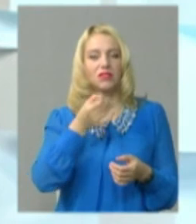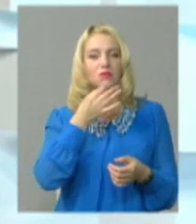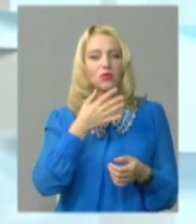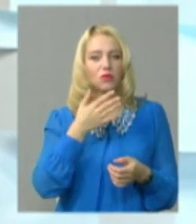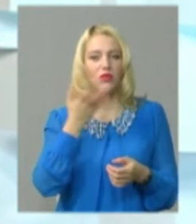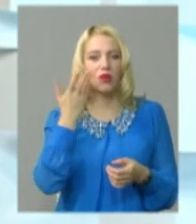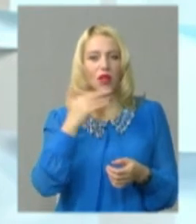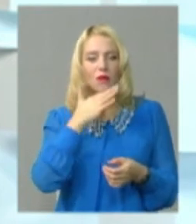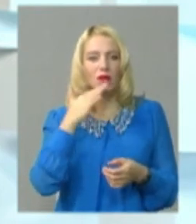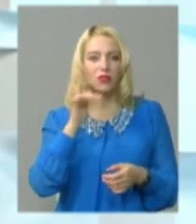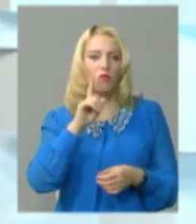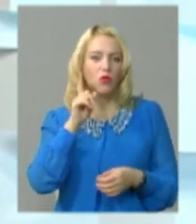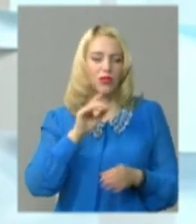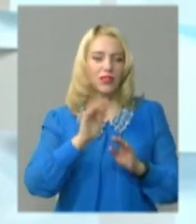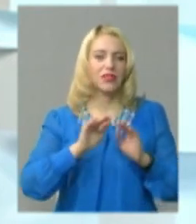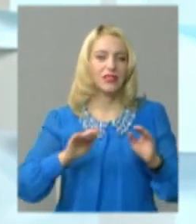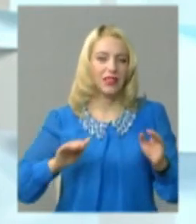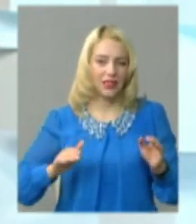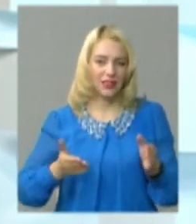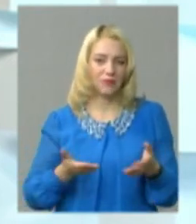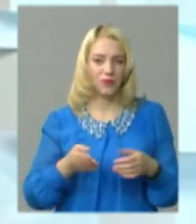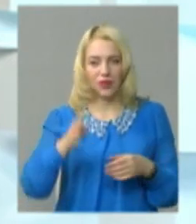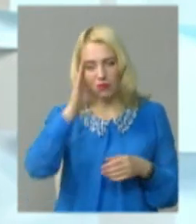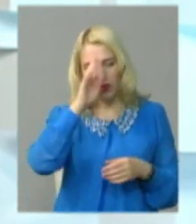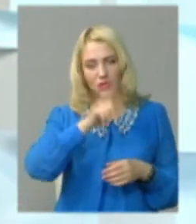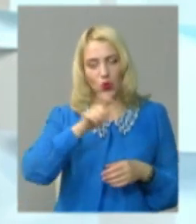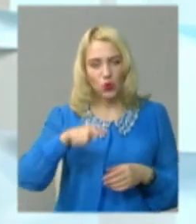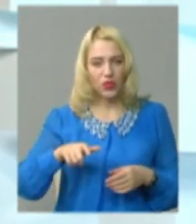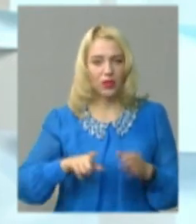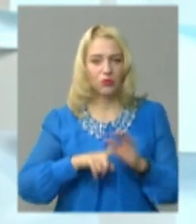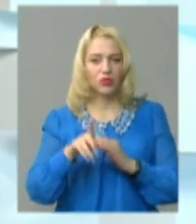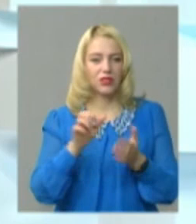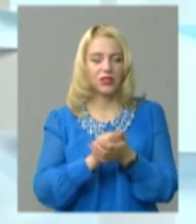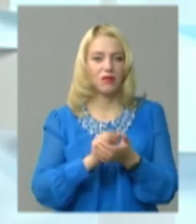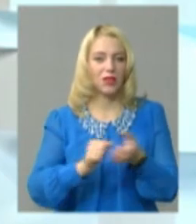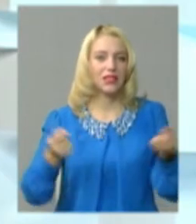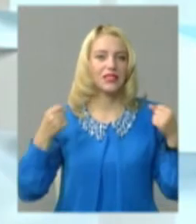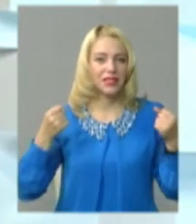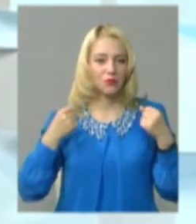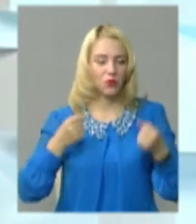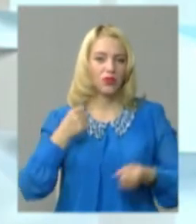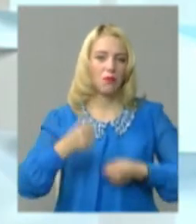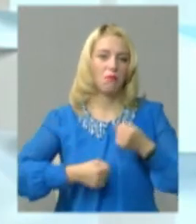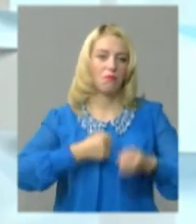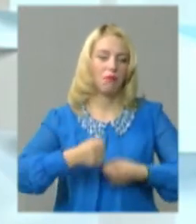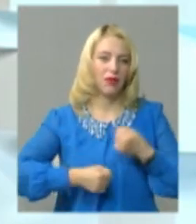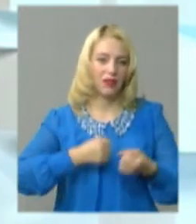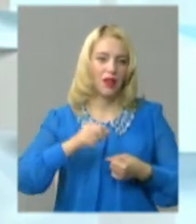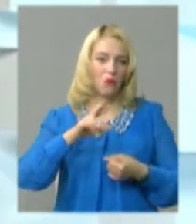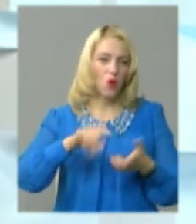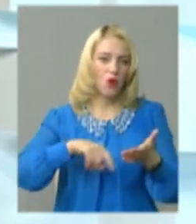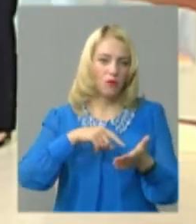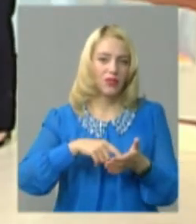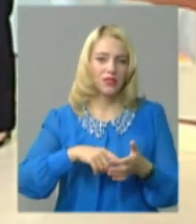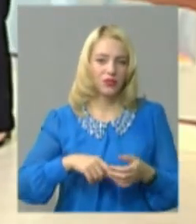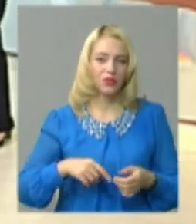сподобалося, що багато молодих дітей, молодих людей почали займатися спортом. А саме бігом по місту.